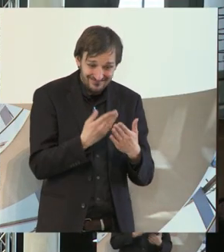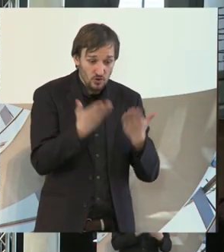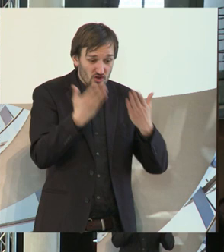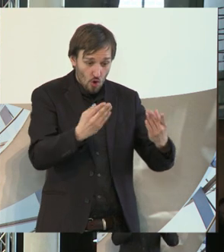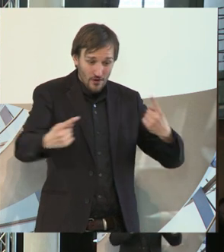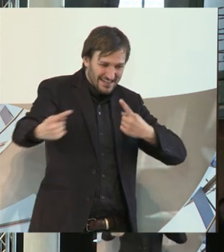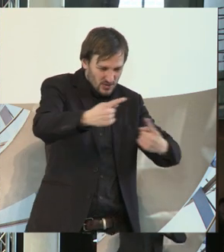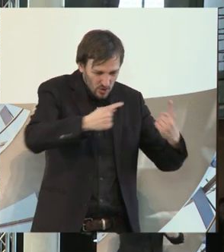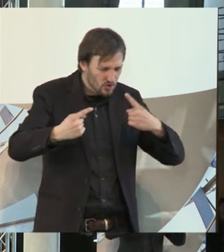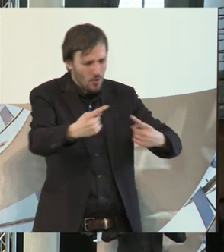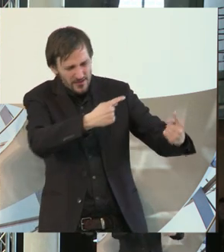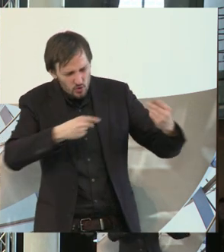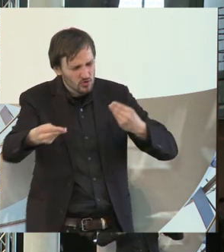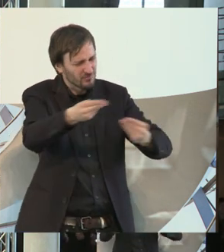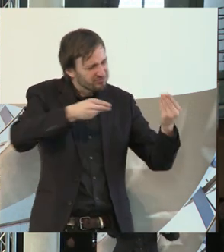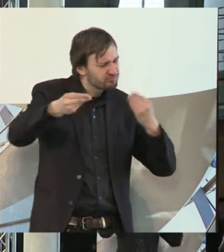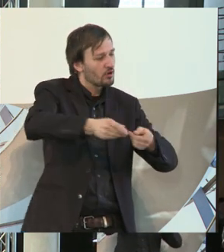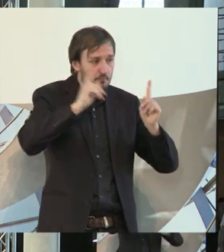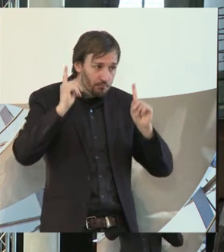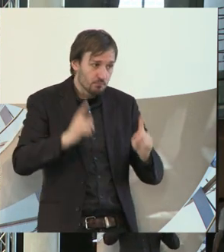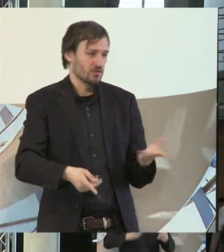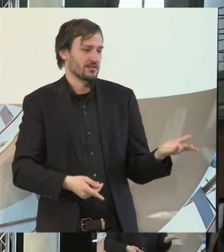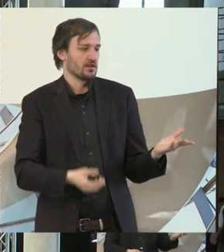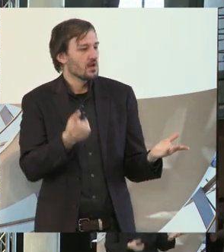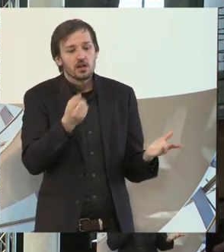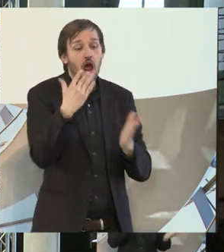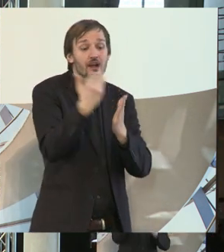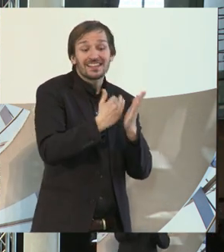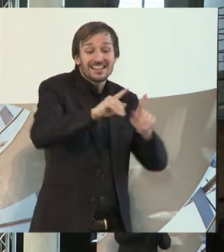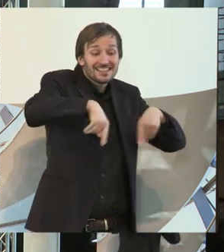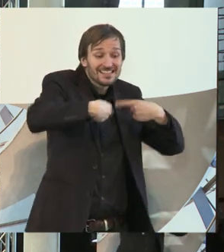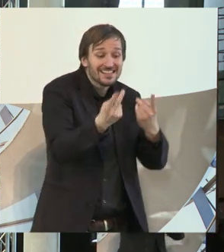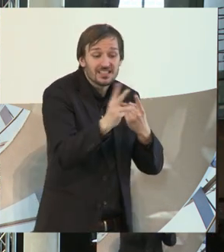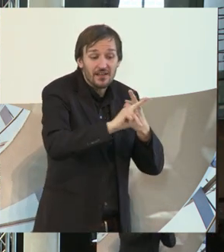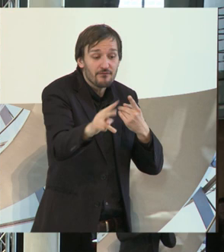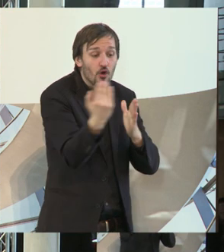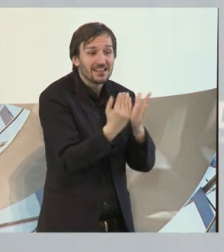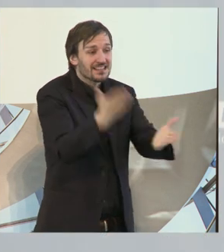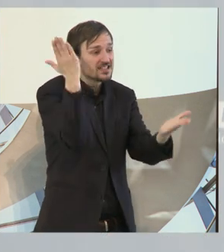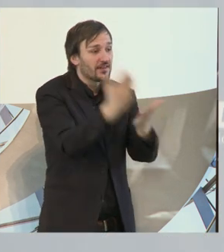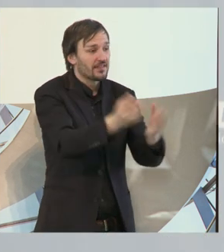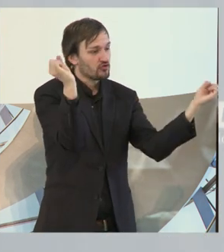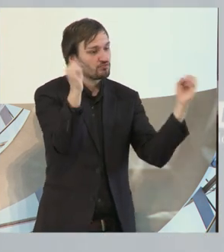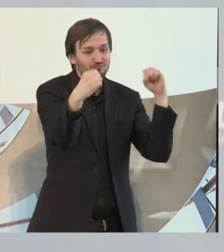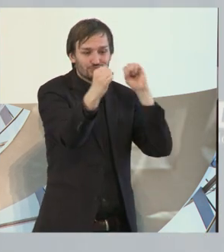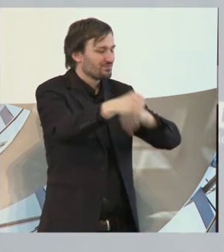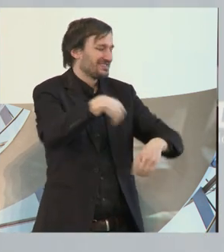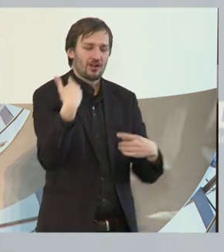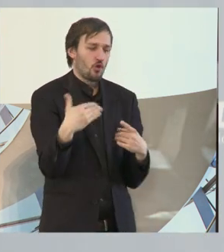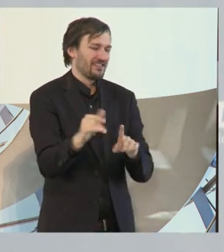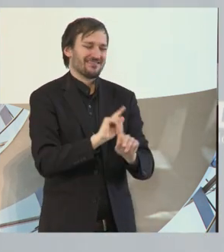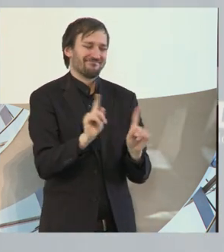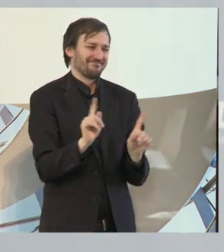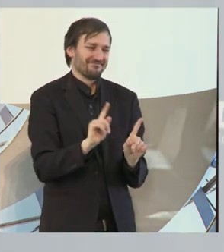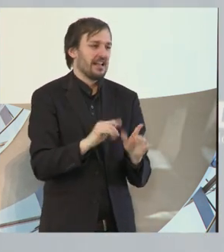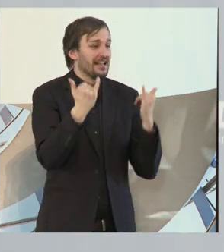diese Diskussionen führen. Wir werden sicherlich das Gesetz nicht in den nächsten 14 Tagen verabschieden. Es gibt jetzt die ersten Besprechungen